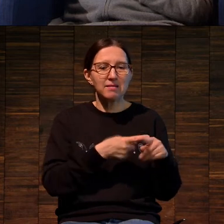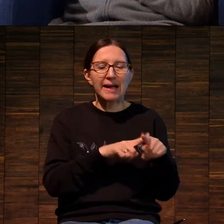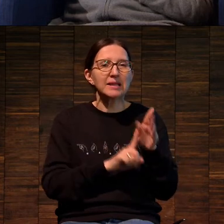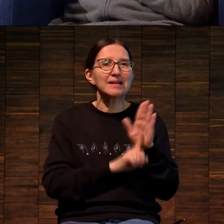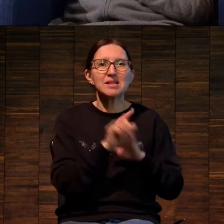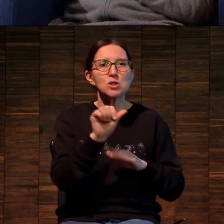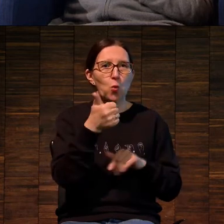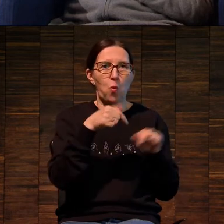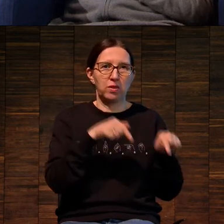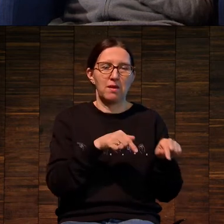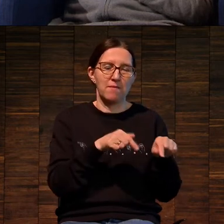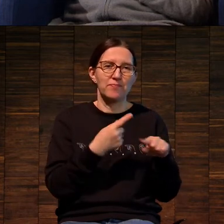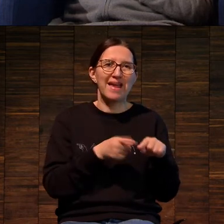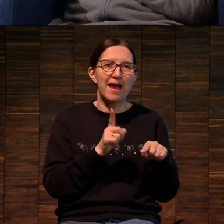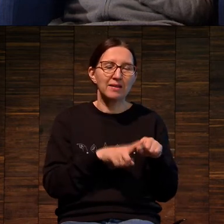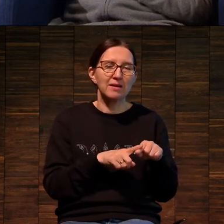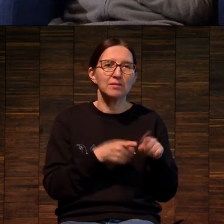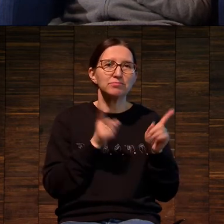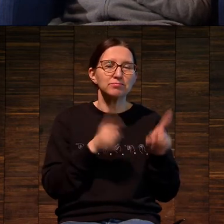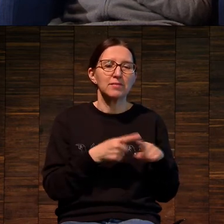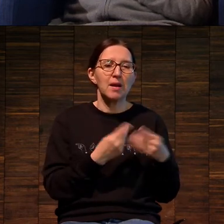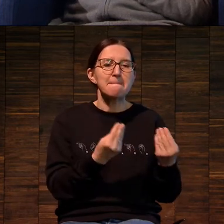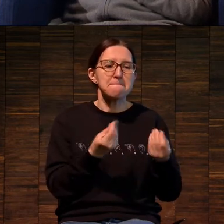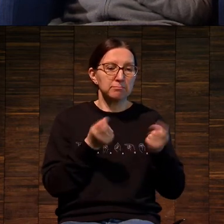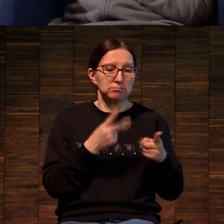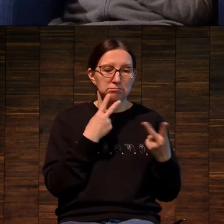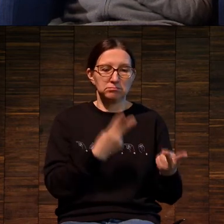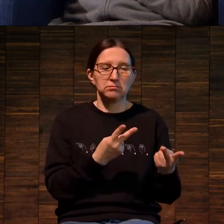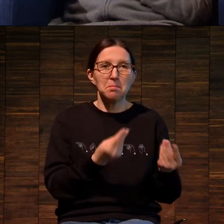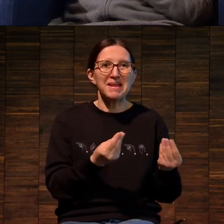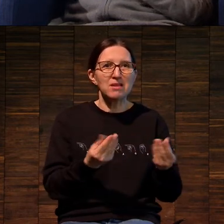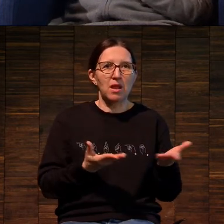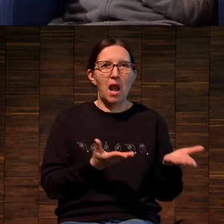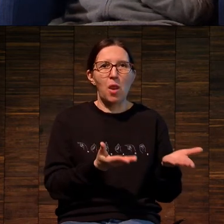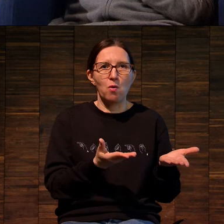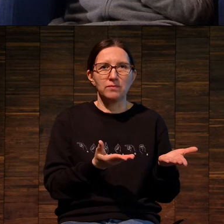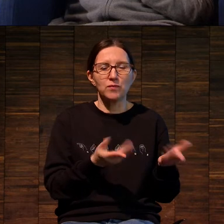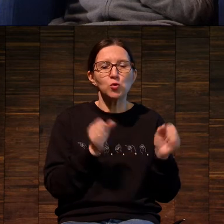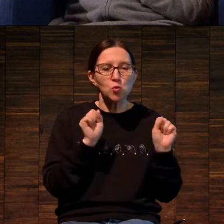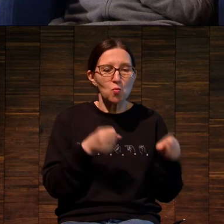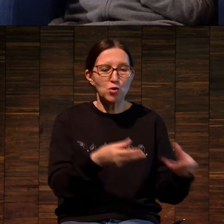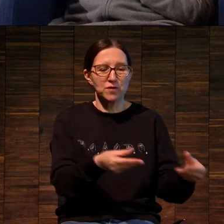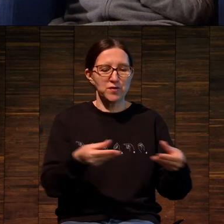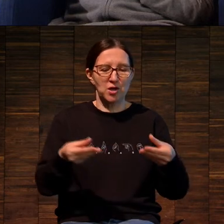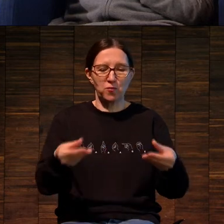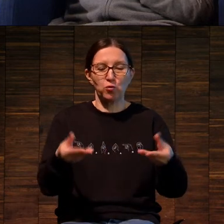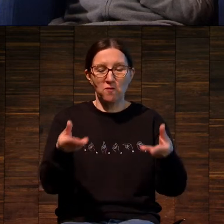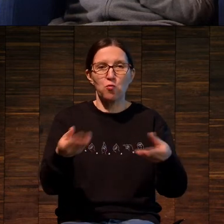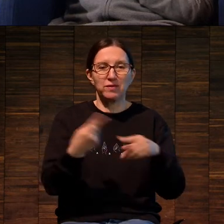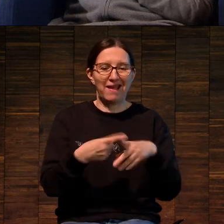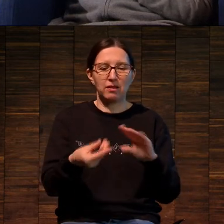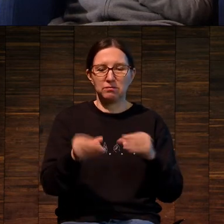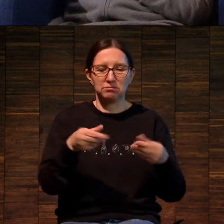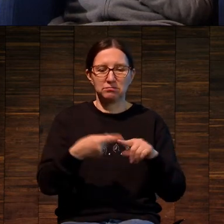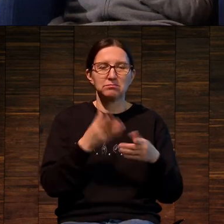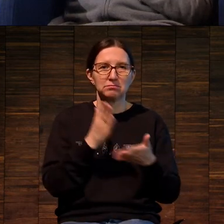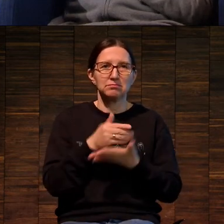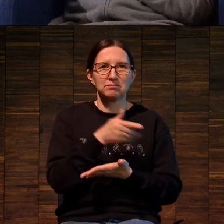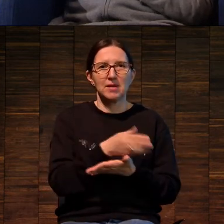исходная такая, это материальная, это что-то такое, вот то, что можно взять в руки и подержать.